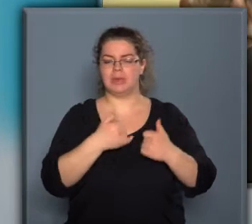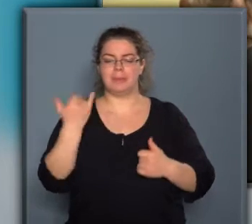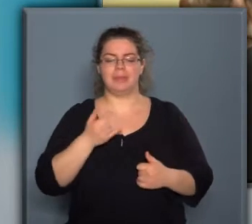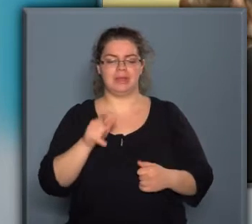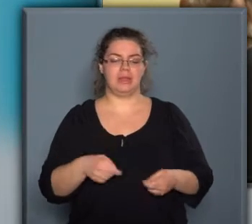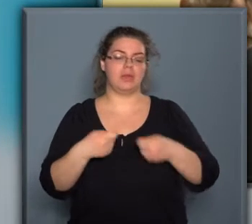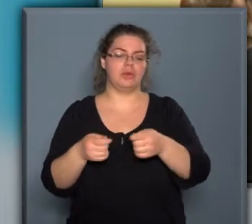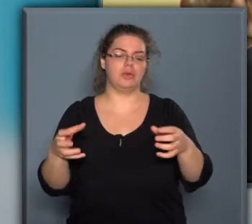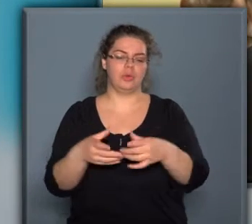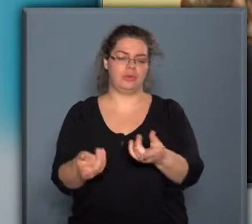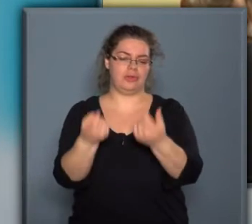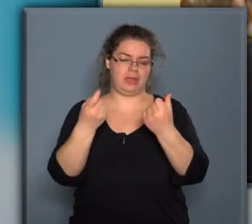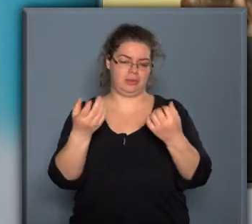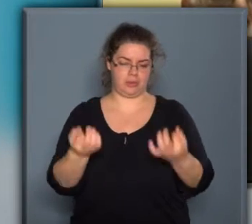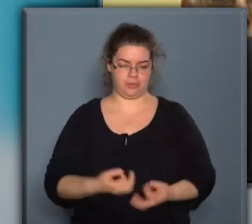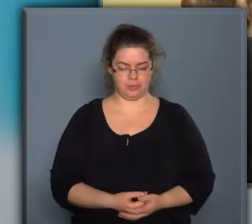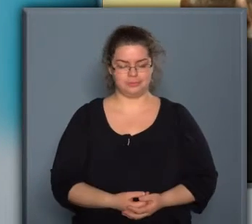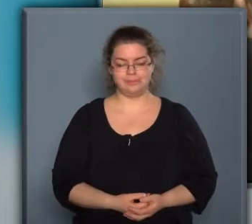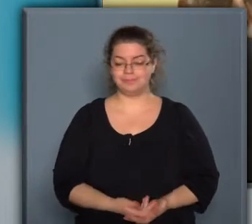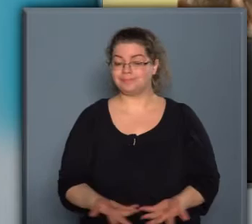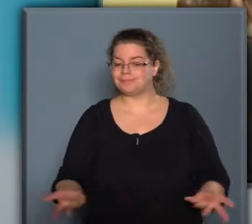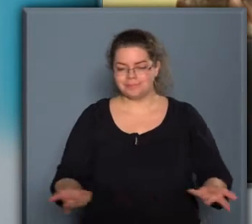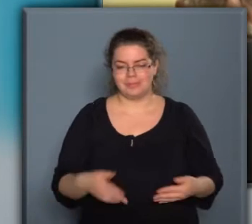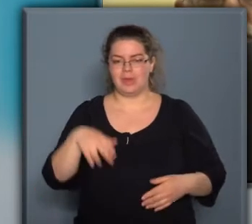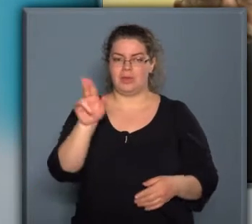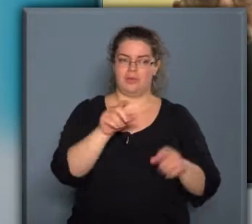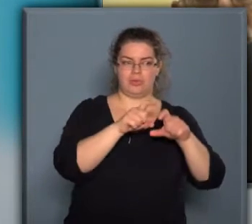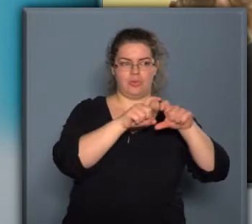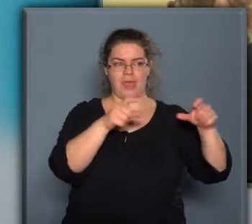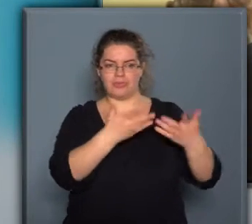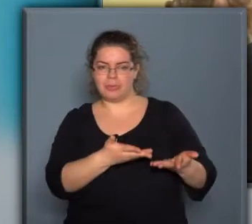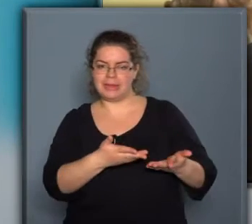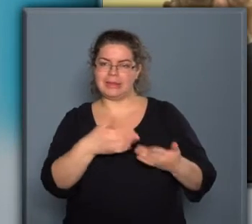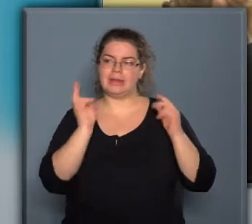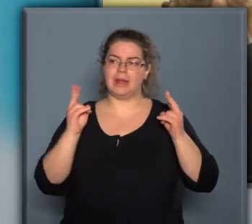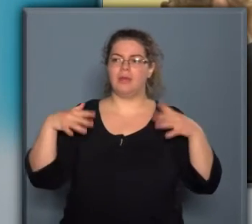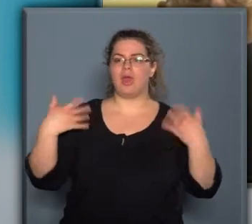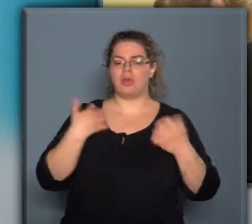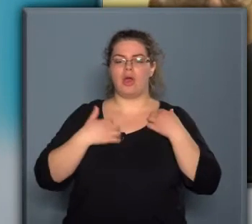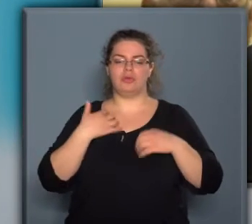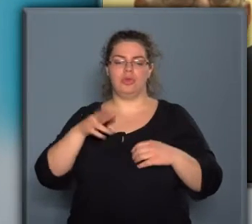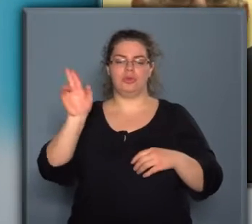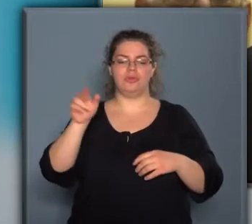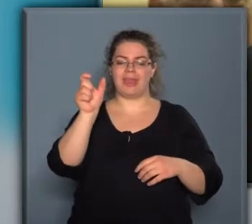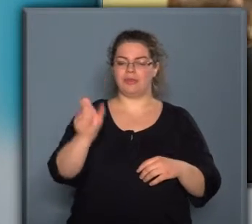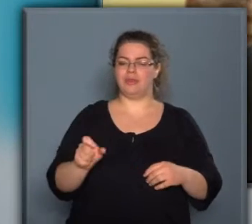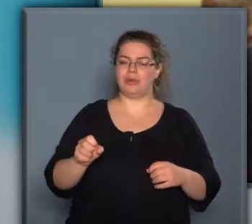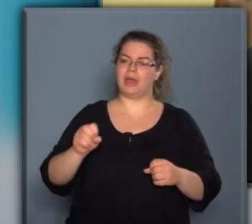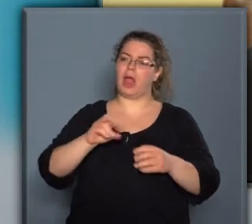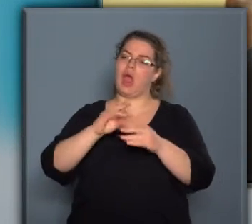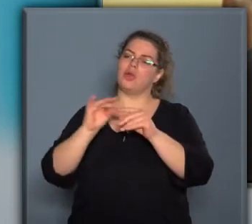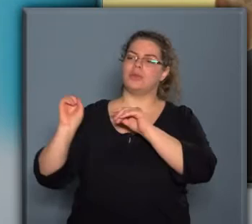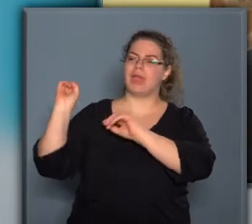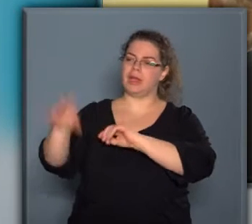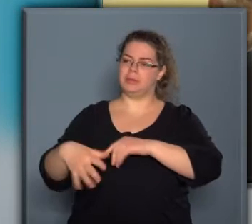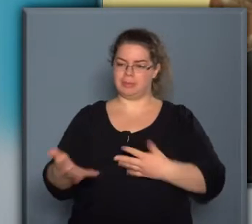az adott közönségtől függ. Vajon a festő festményét értékelik-e, vagy a dühös festőnek a rongyát, amit bedob középre,